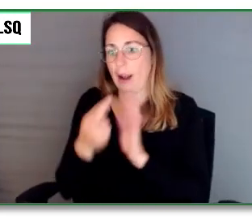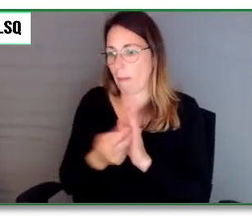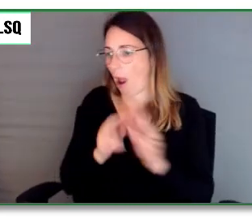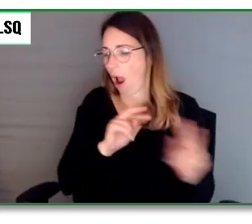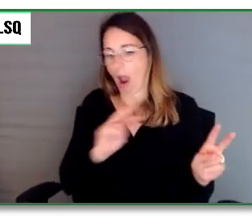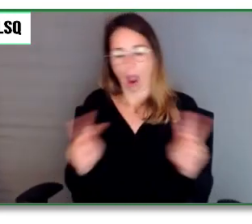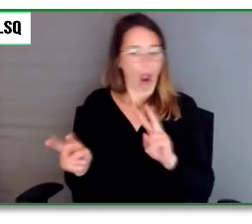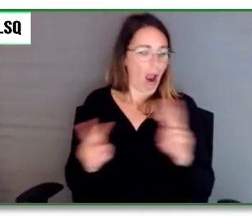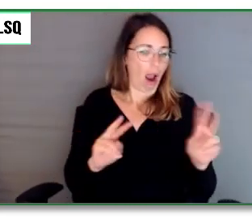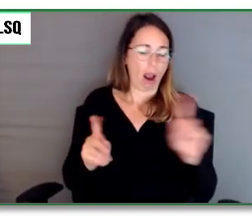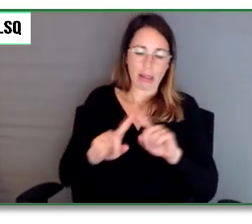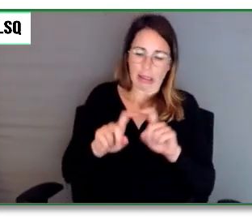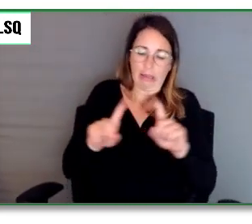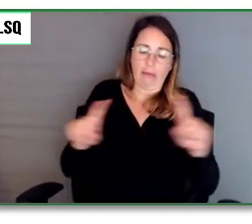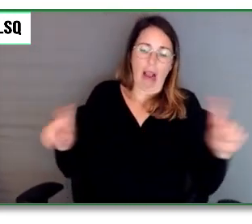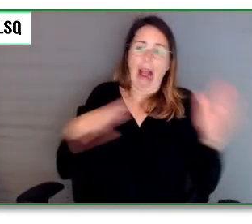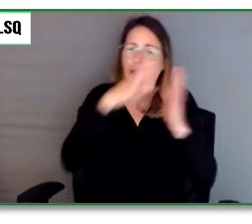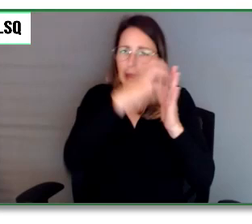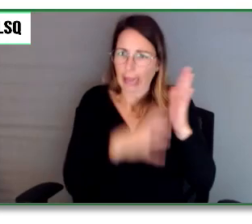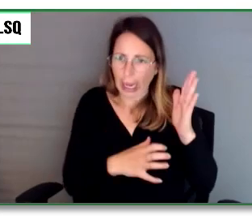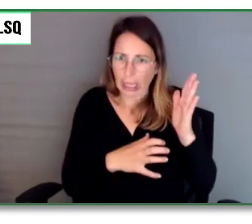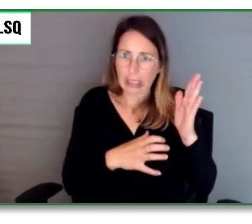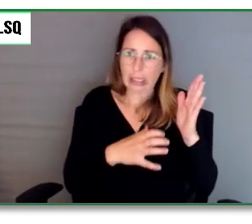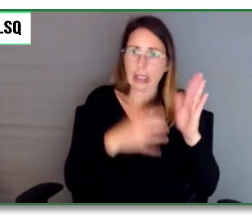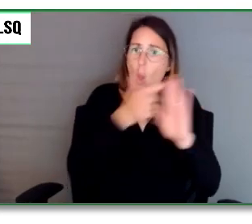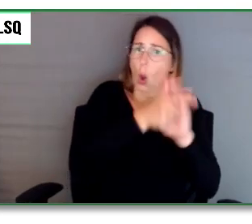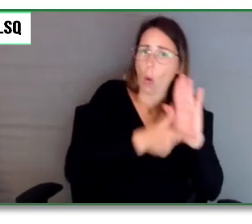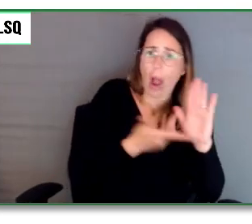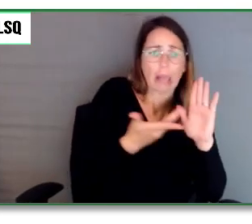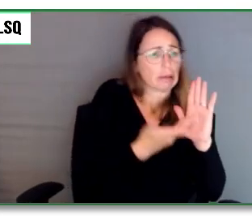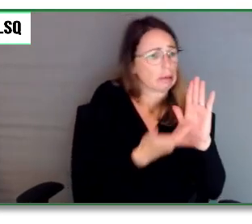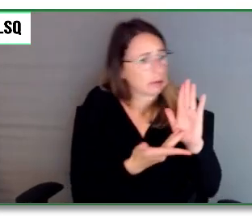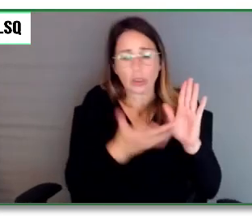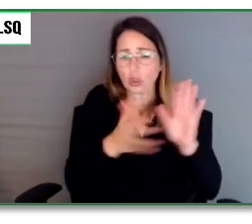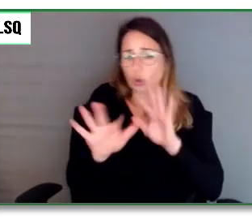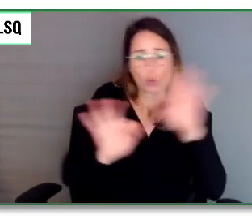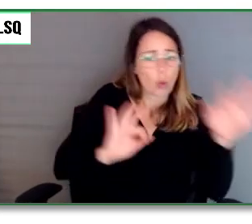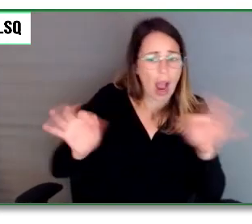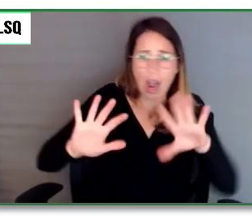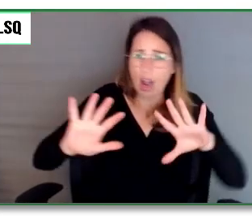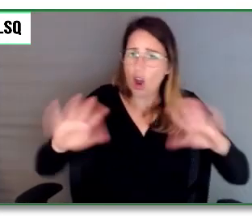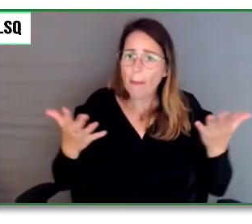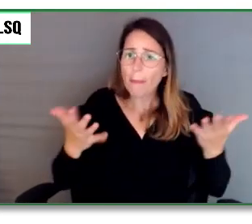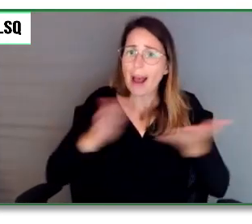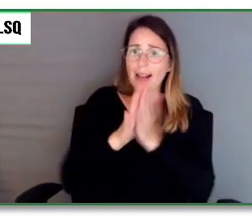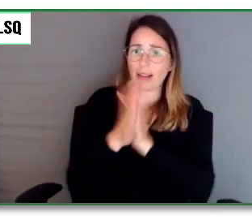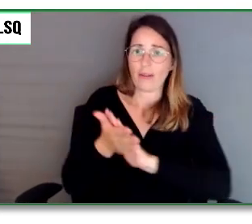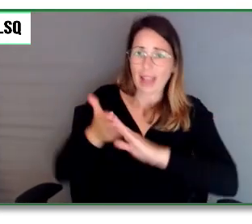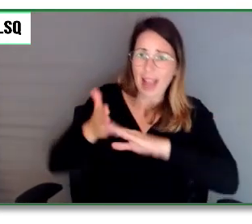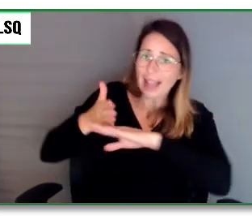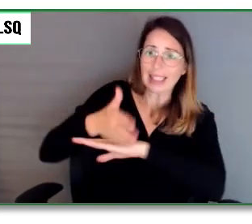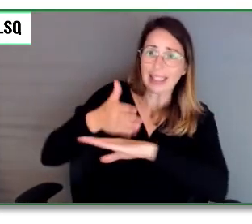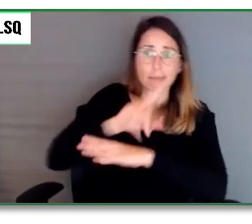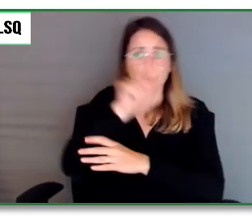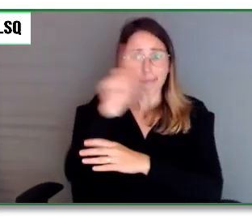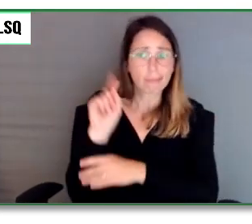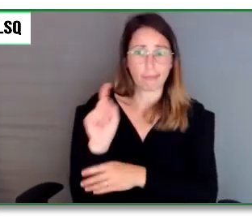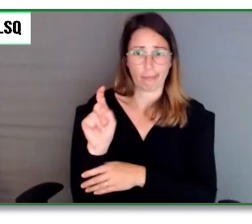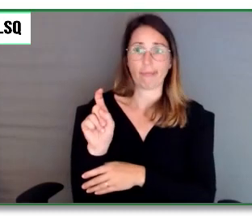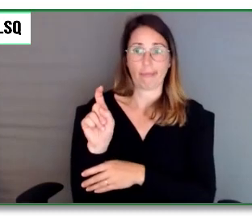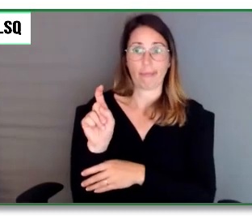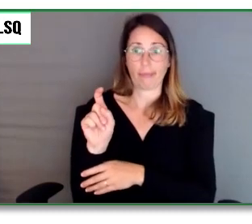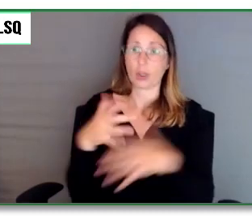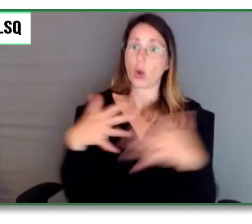et comment choisir quoi faire pour améliorer l'accessibilité? Et ça, certainement, est un enjeu de taille. Et enfin, pour le